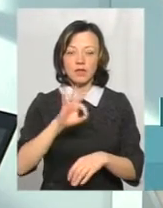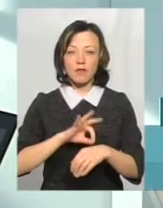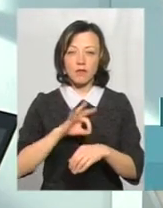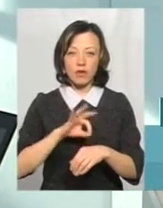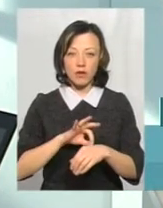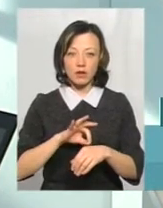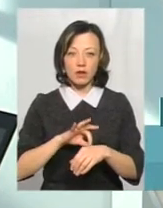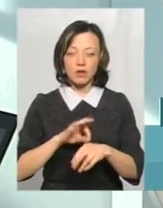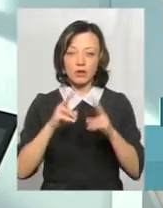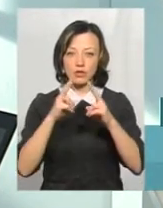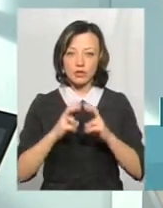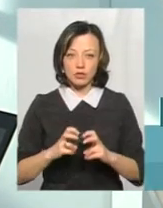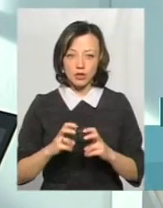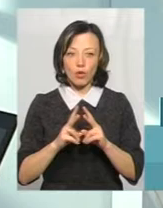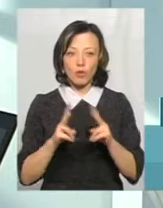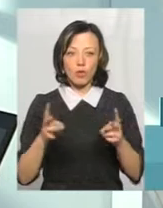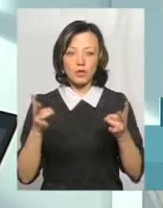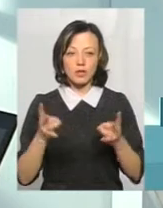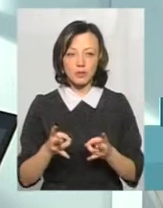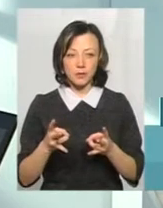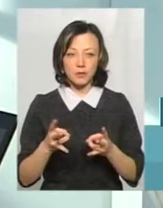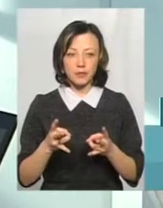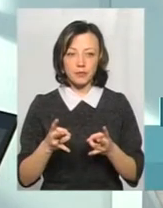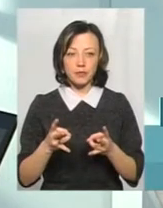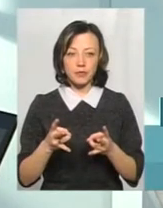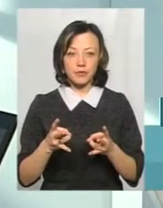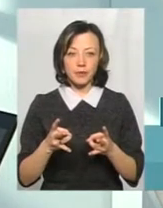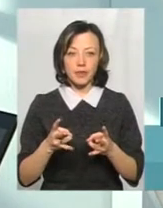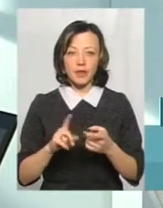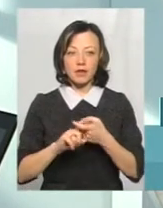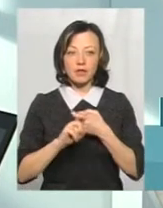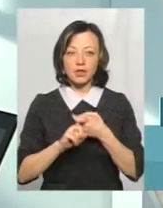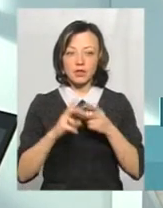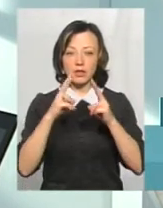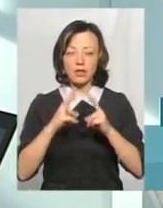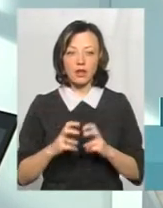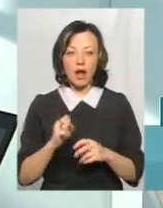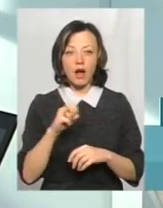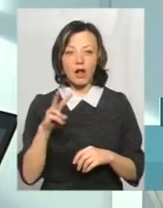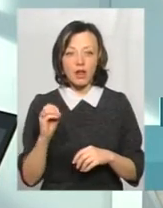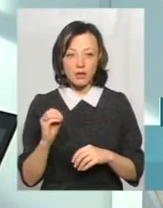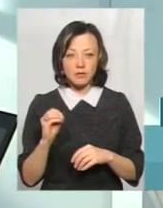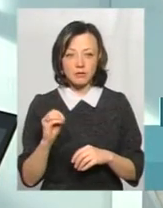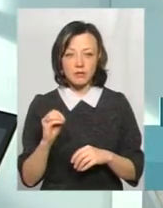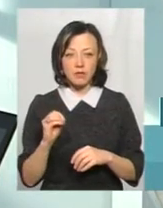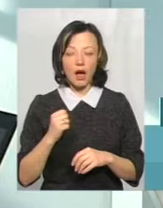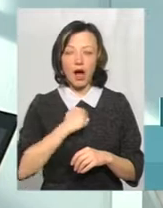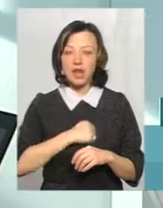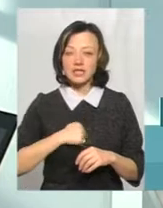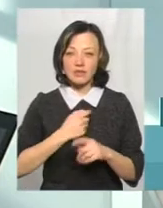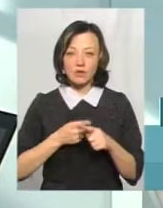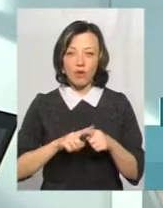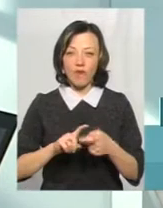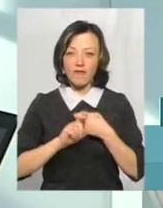даємо на дослідження, не тільки, кому потрібно, на вірусодичні дослідження. Але агресивність цього